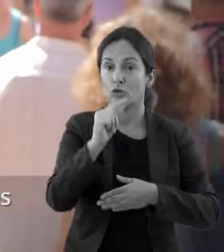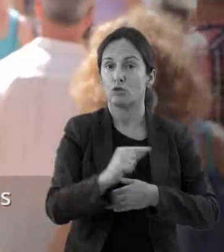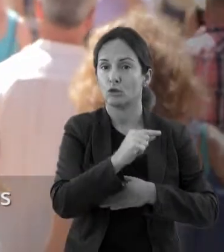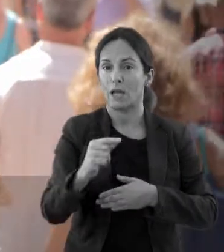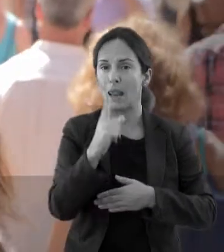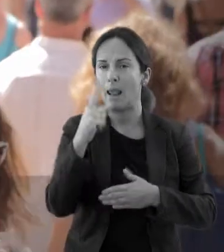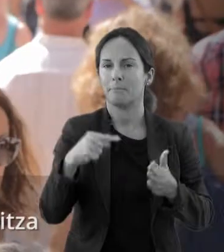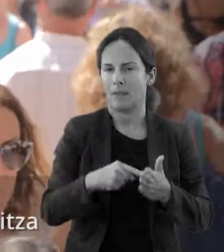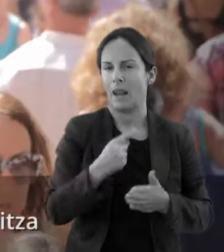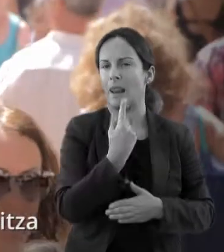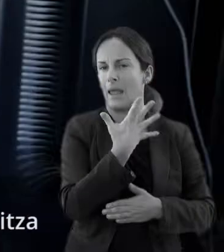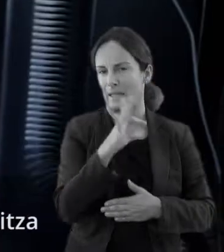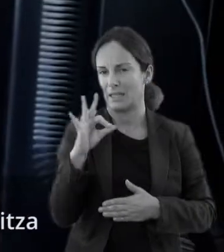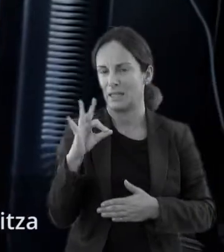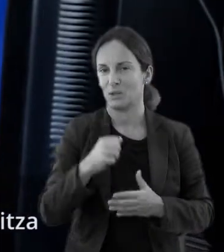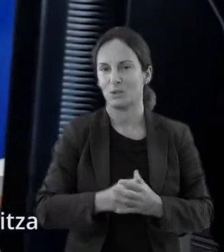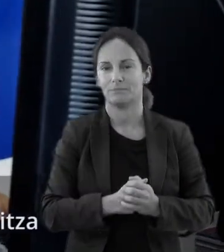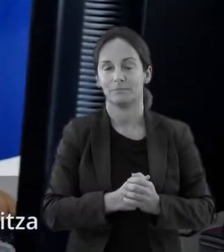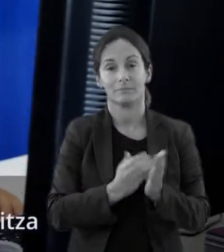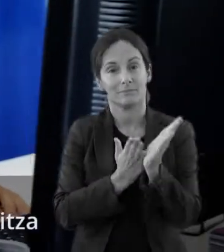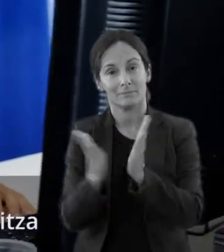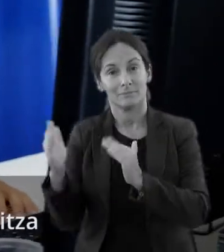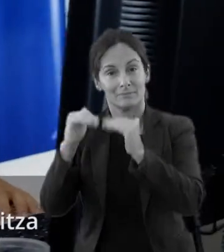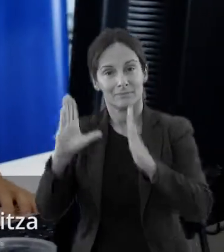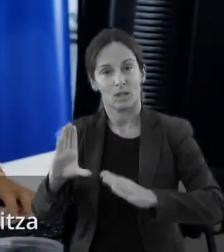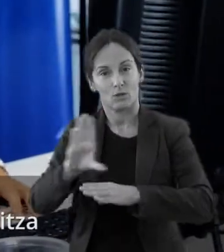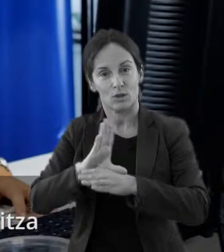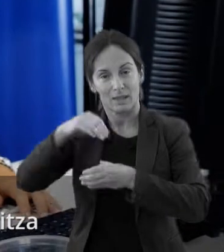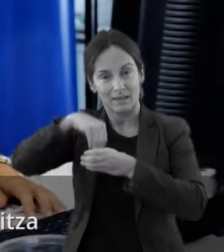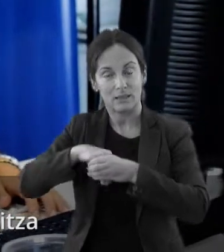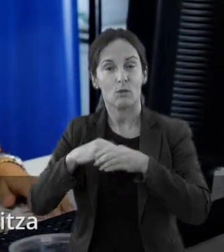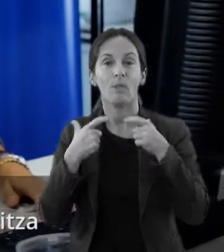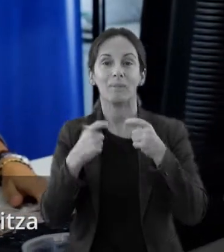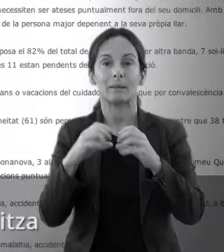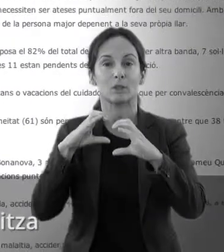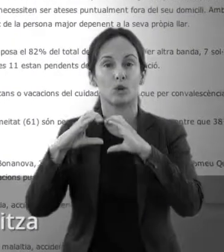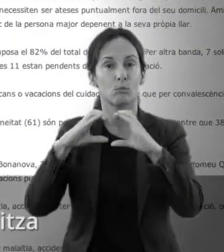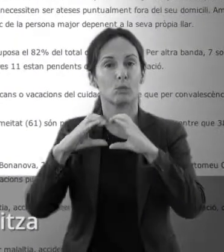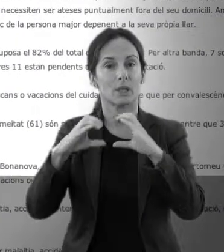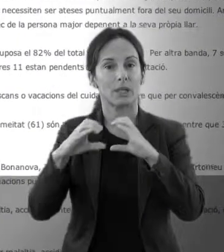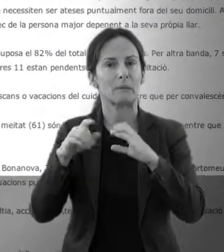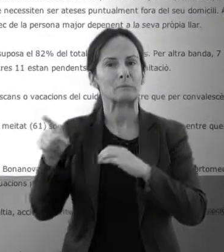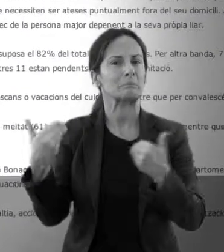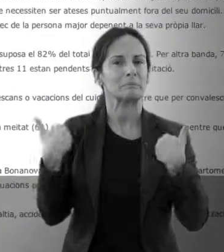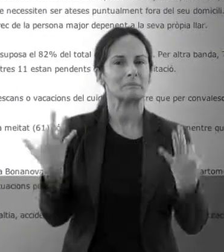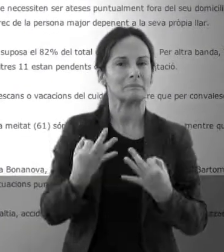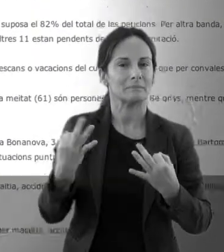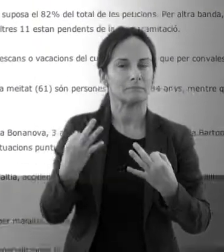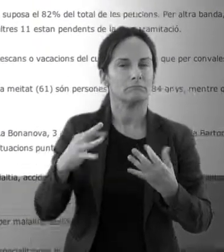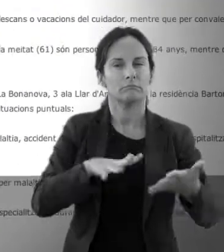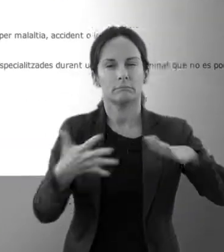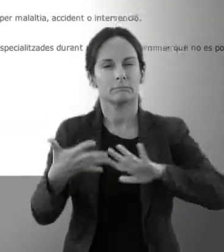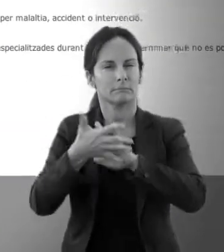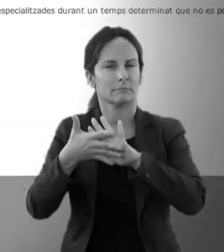serveis. D'altra banda, des del Departament de Comunicació del Consell de Mallorca es realitza la tasca de fet